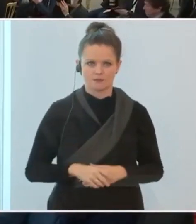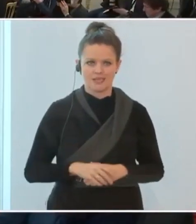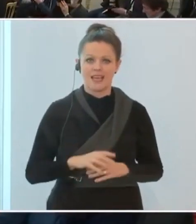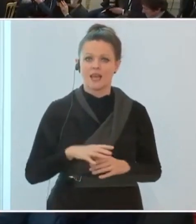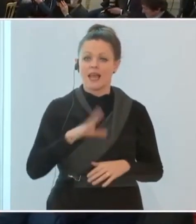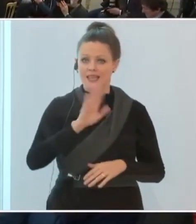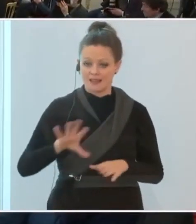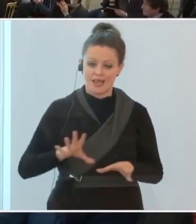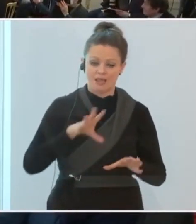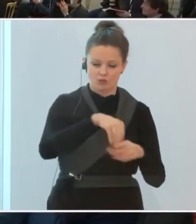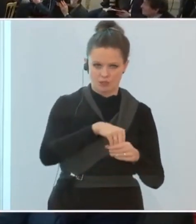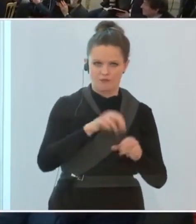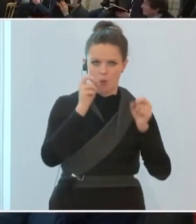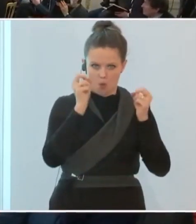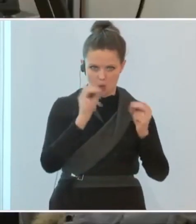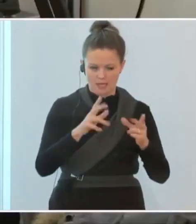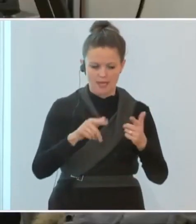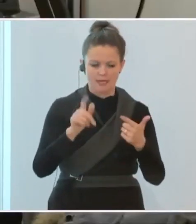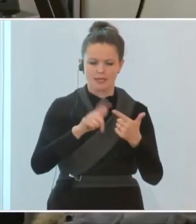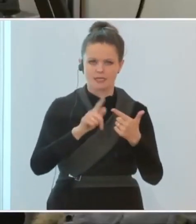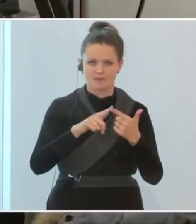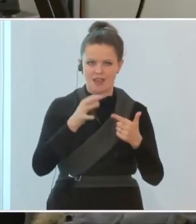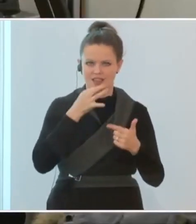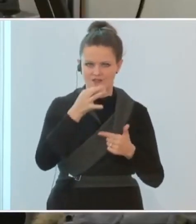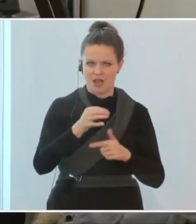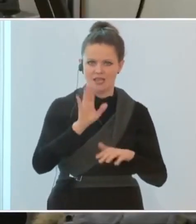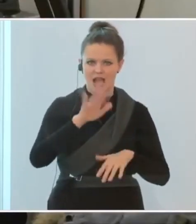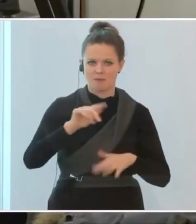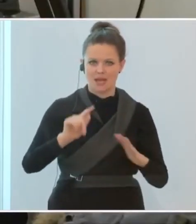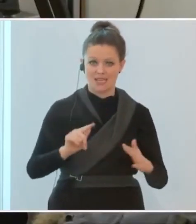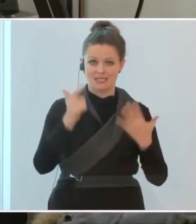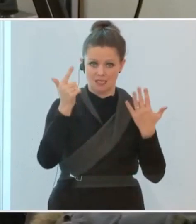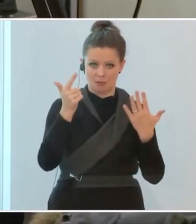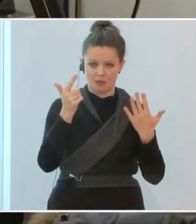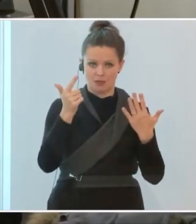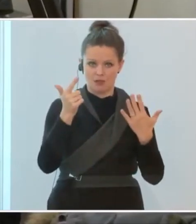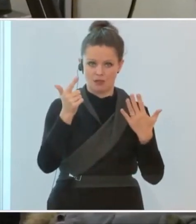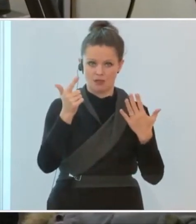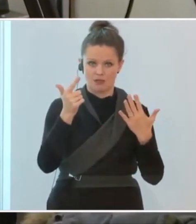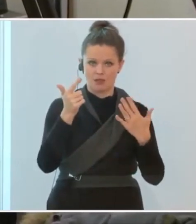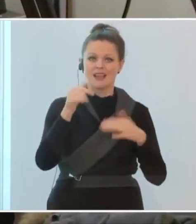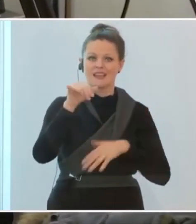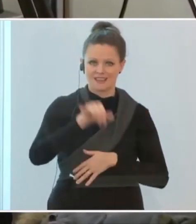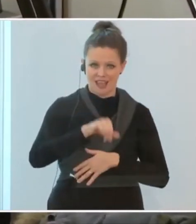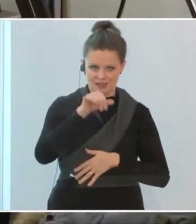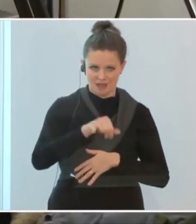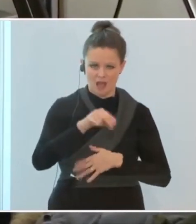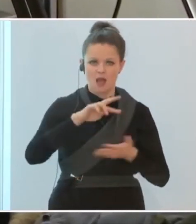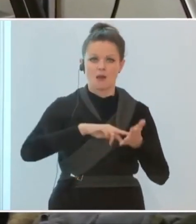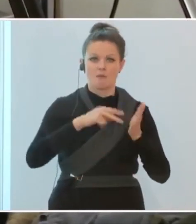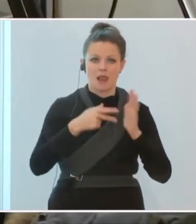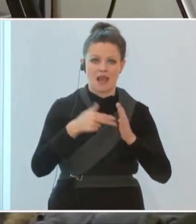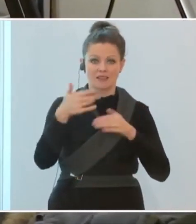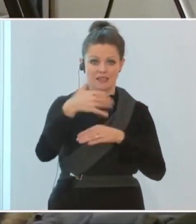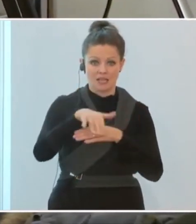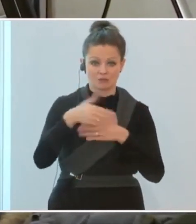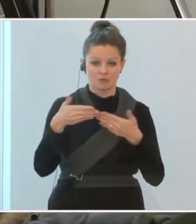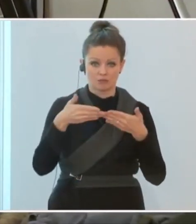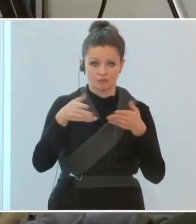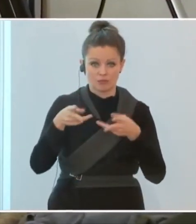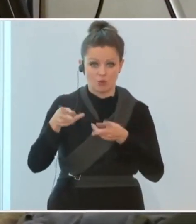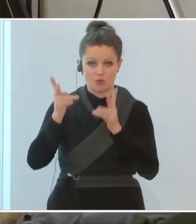Inklusive Kinder. Zweite Frage, ab 7. ist eine Öffnung, am 7.1. ist eine Öffnung bei der Gastronomie, bei